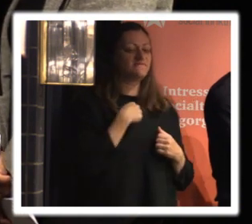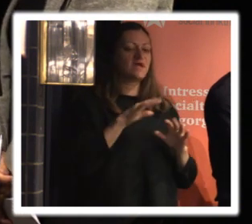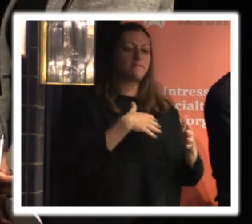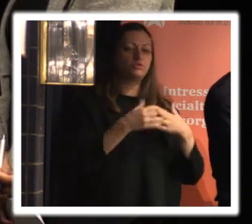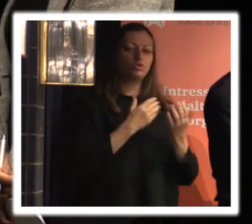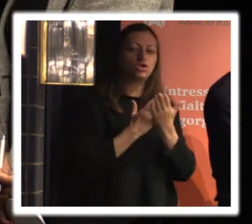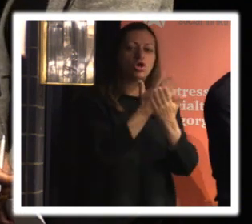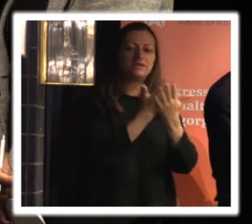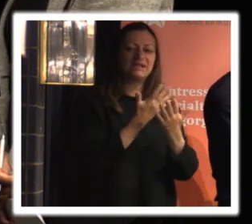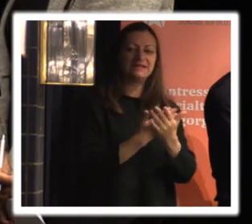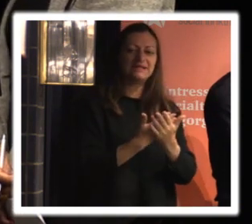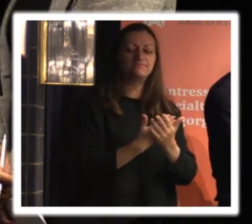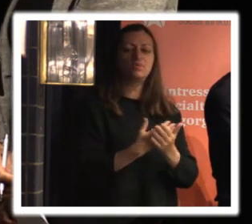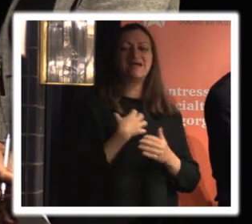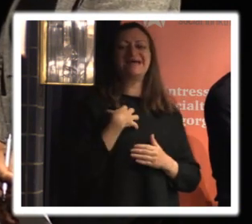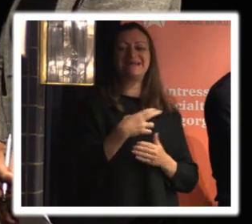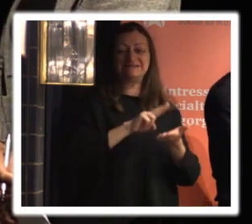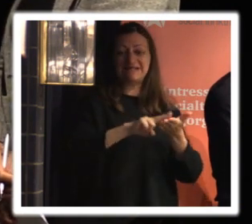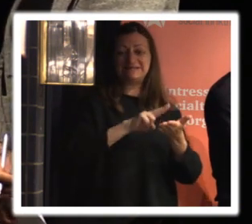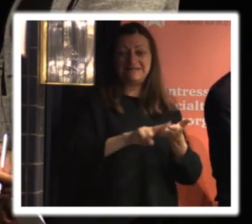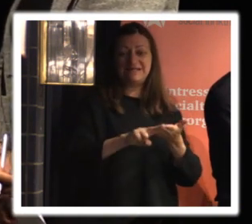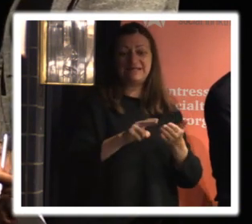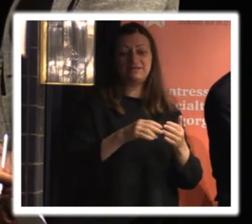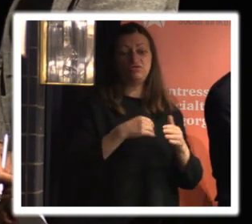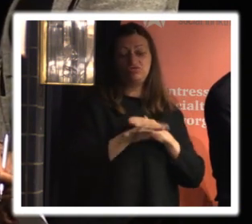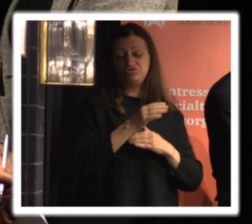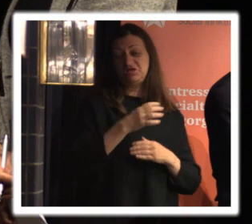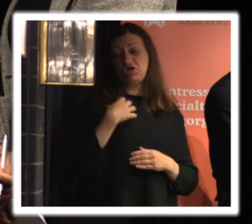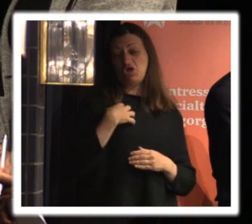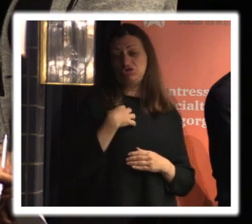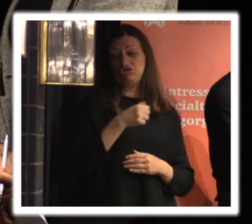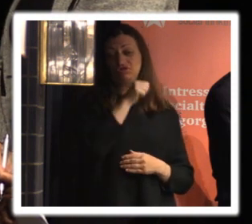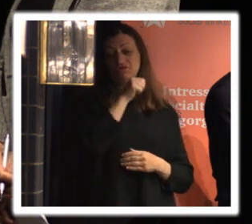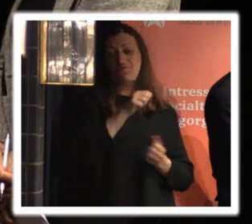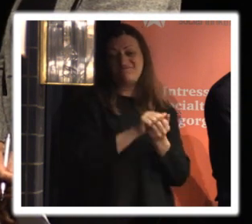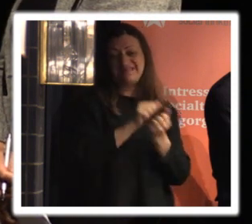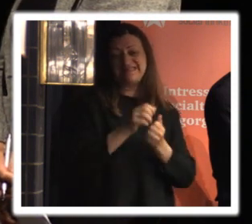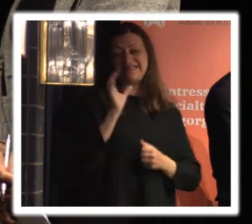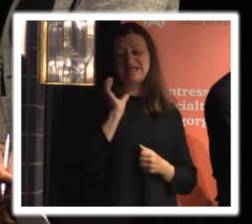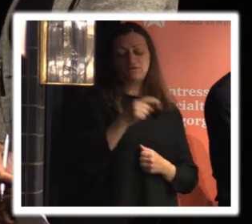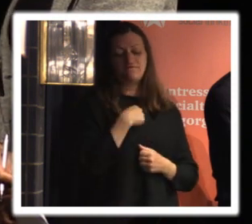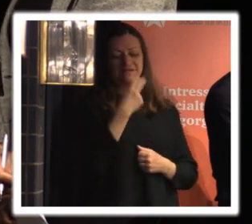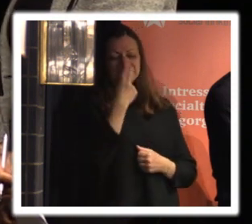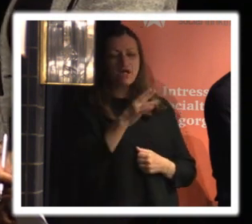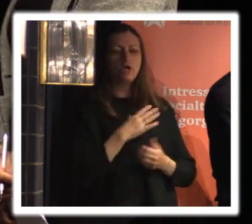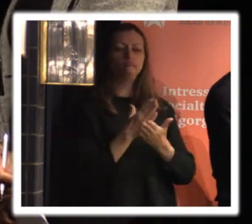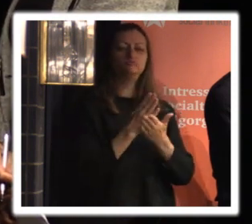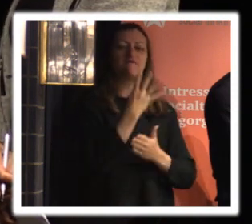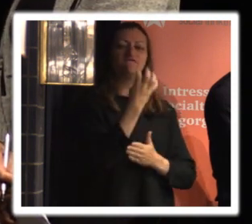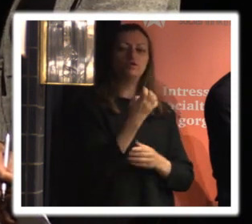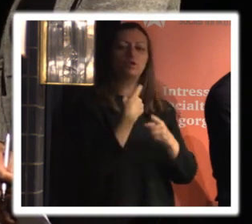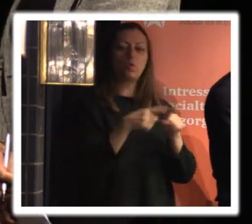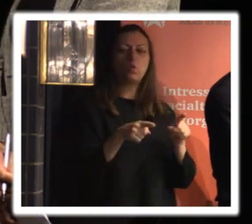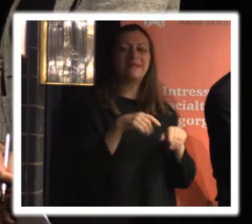rikskansliet riksidagsförbundet nu i höstas och vintras och vi upptäckte att vi har ungefär ett 40-tal register i vår